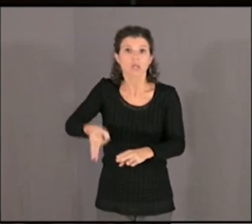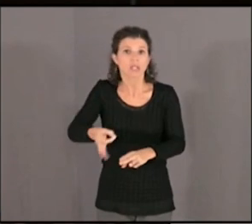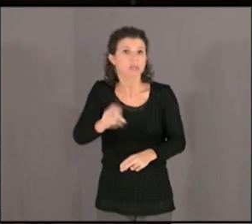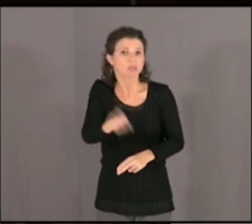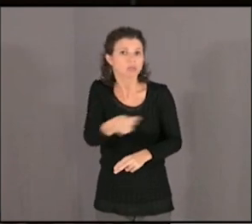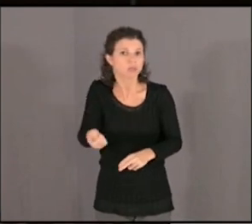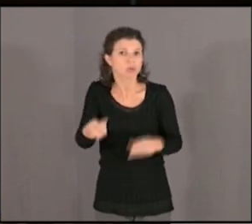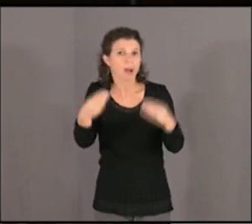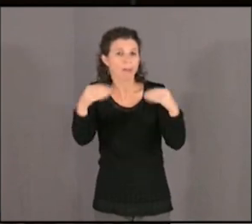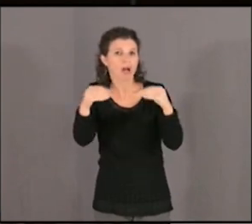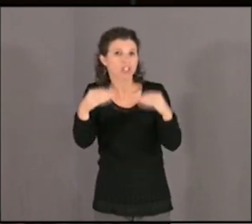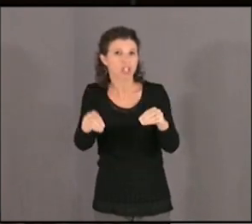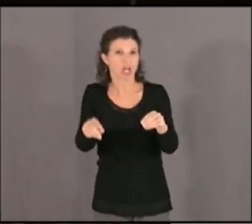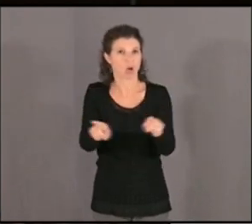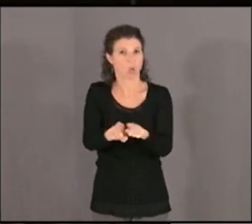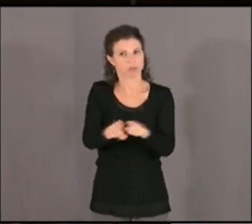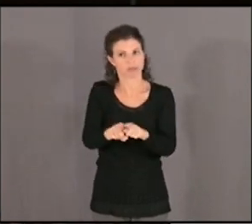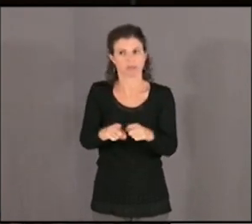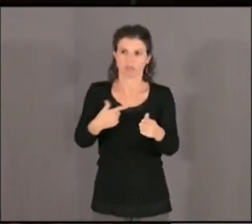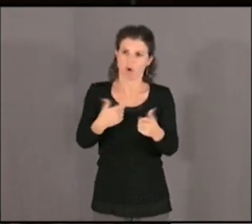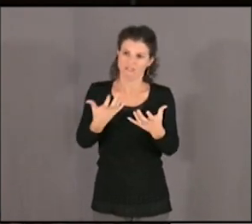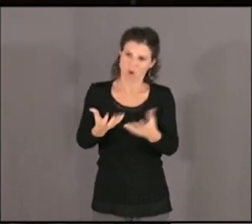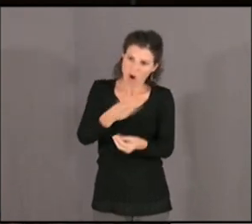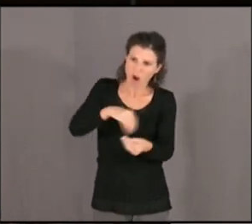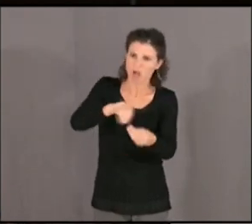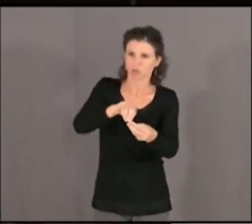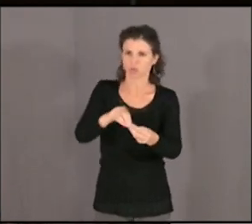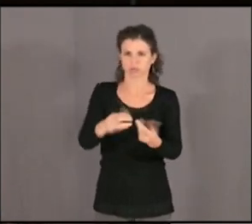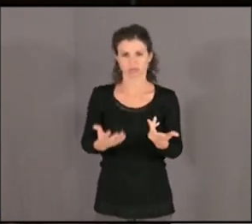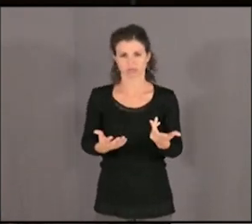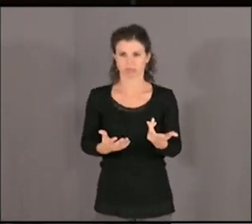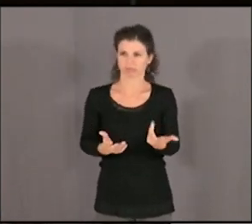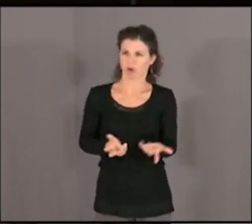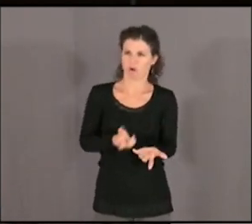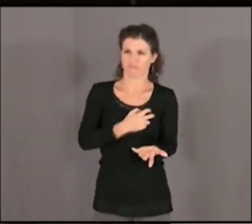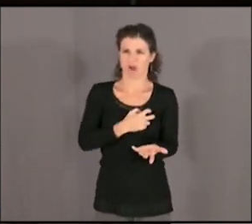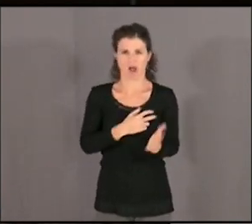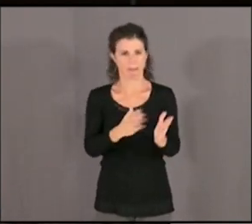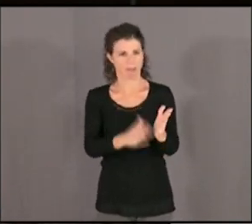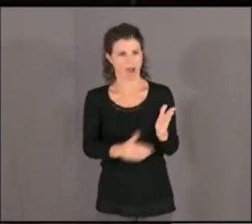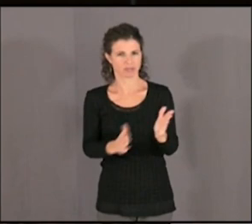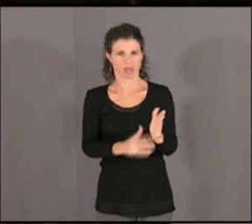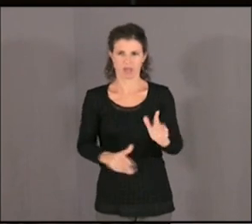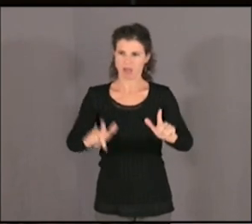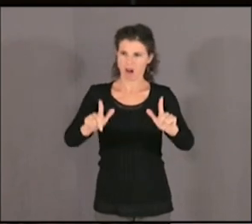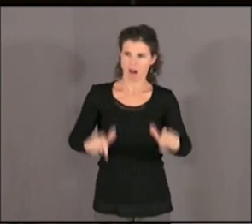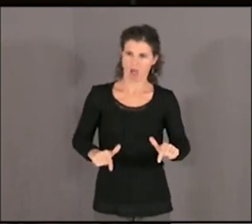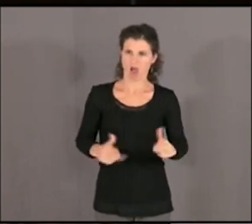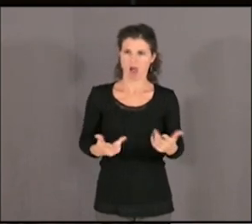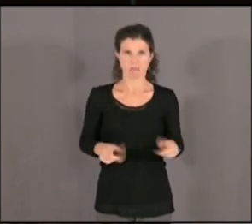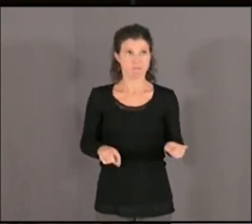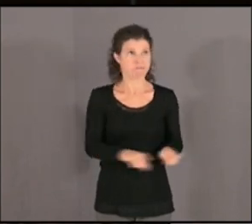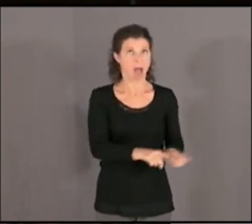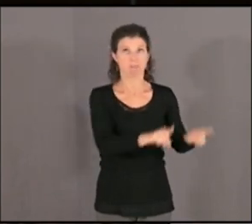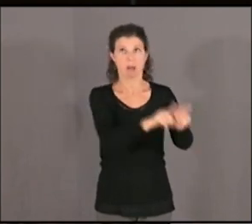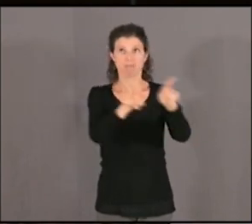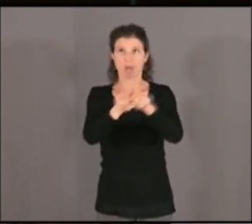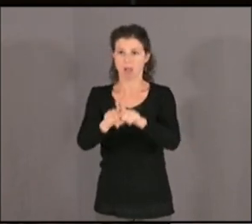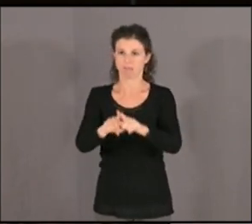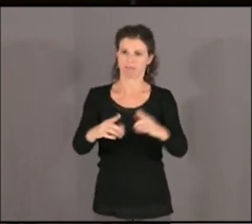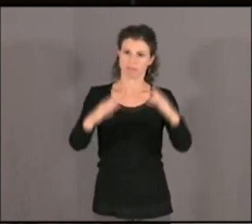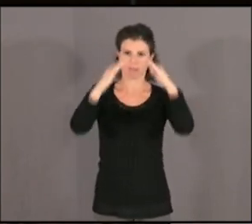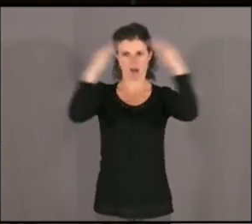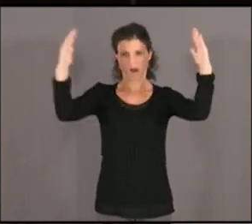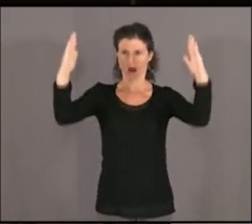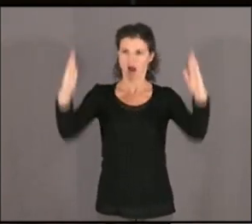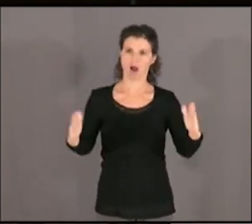Et puis, ayons cette ambition pour Marseille, qu'enfin, nous puissions voir que les halles puissent voir le